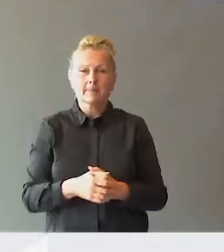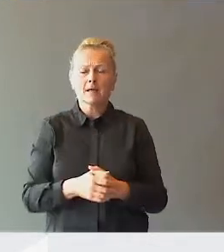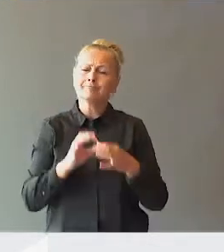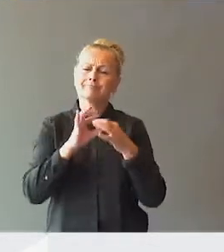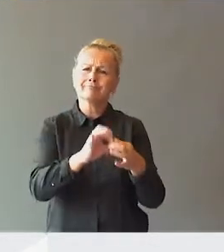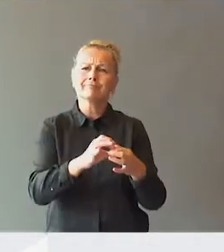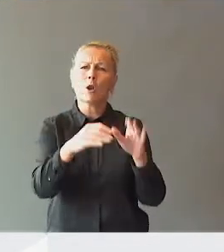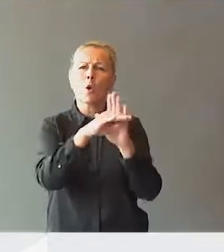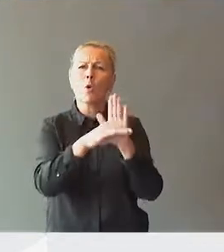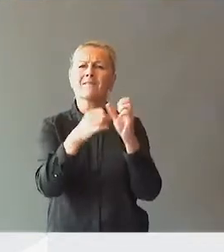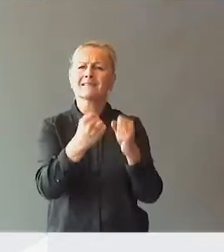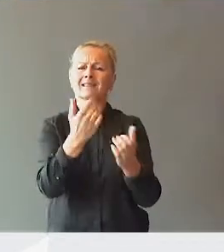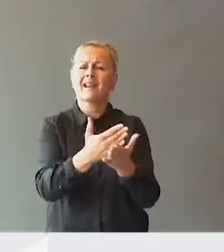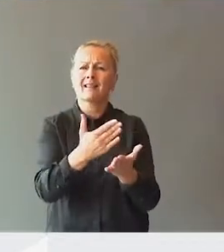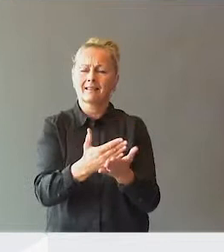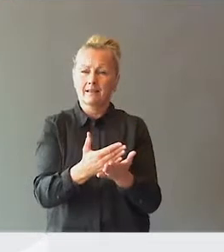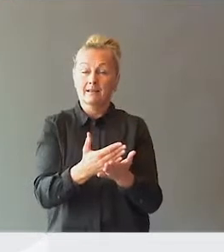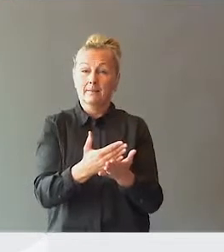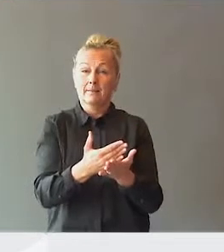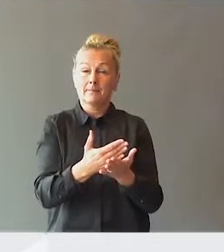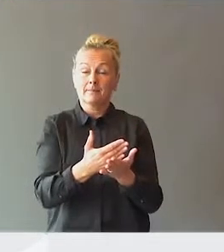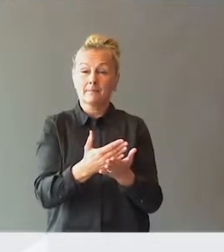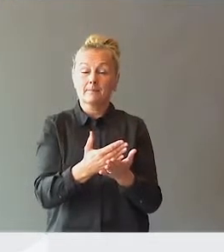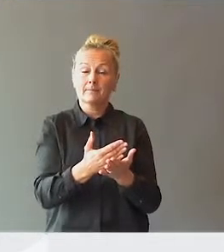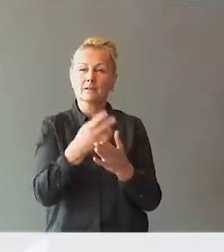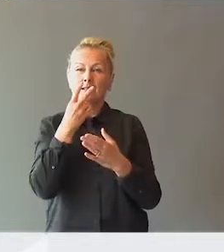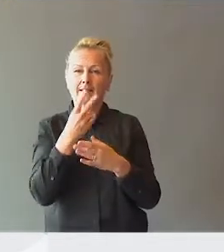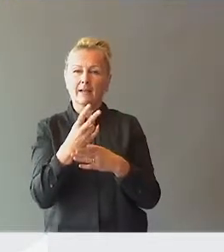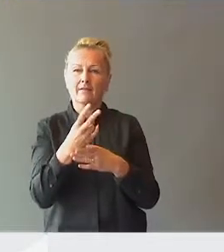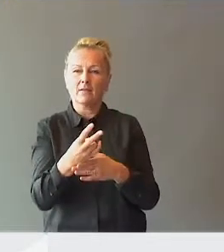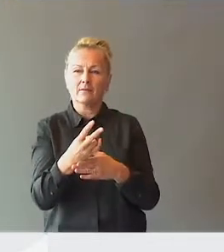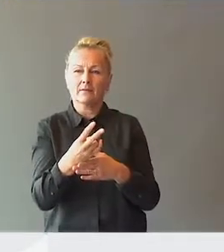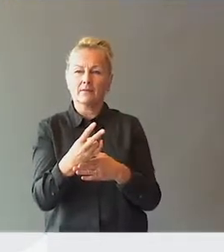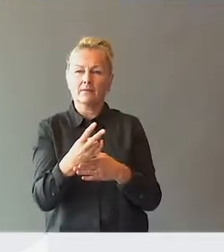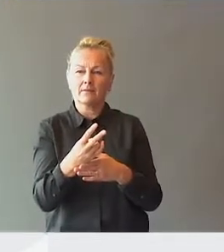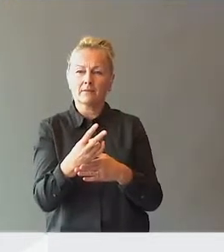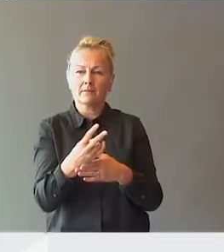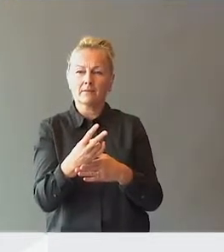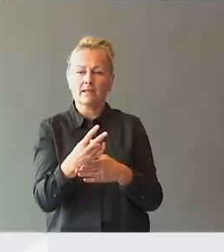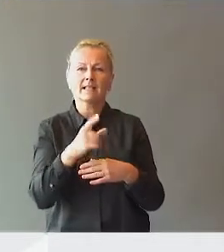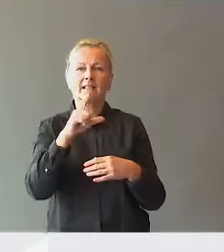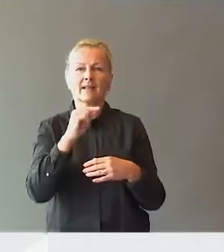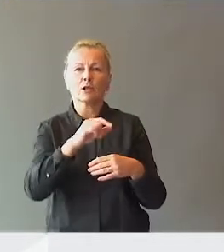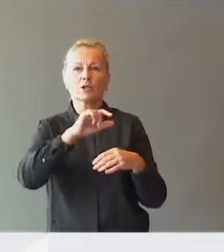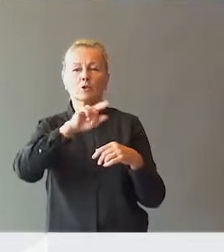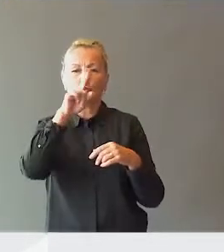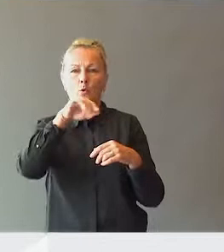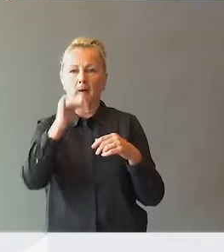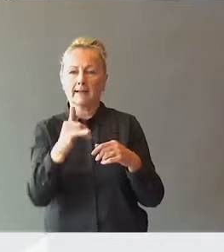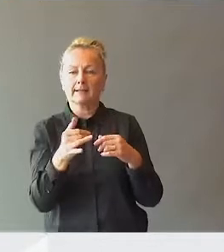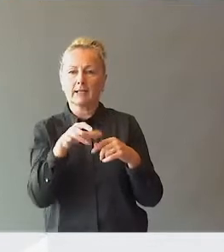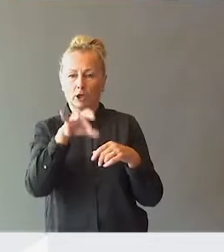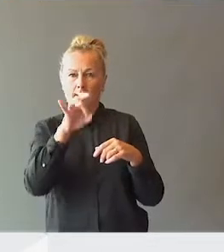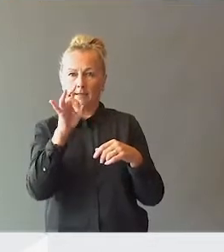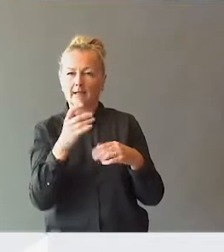lovfestede retten, så ser vi at Tvedt Solberg i nyhetsinnslaget sted har markert at de